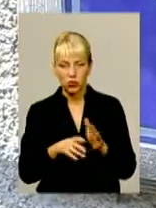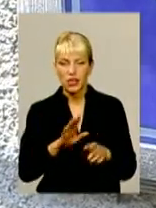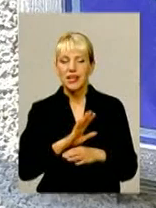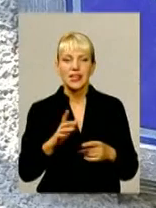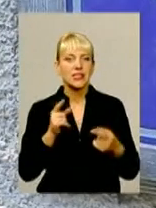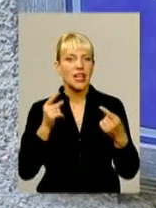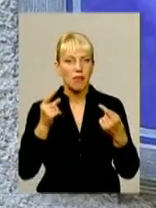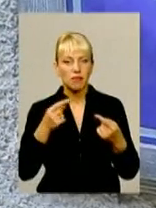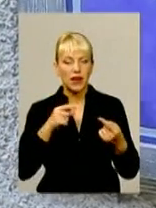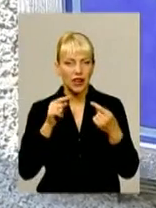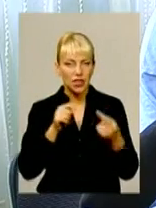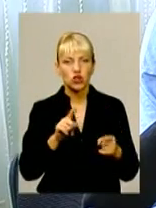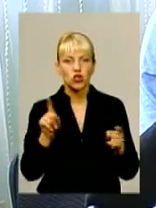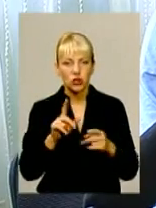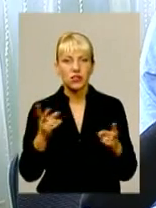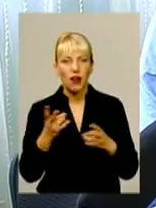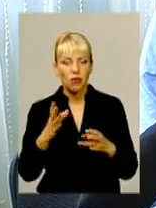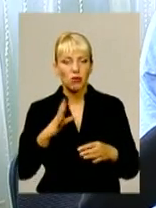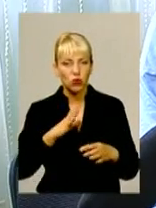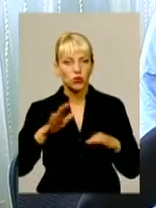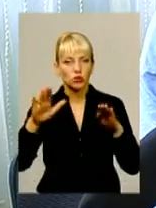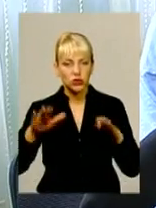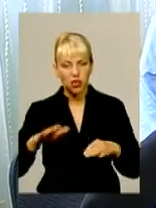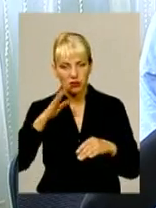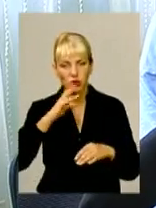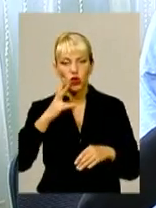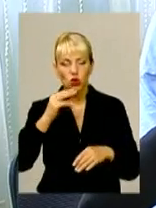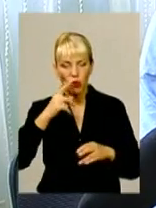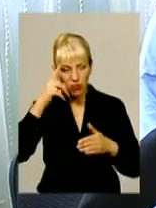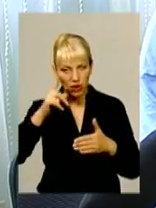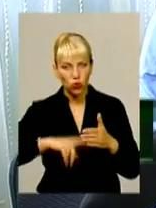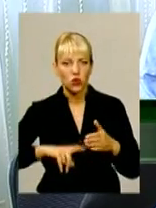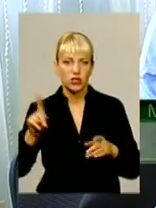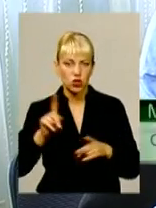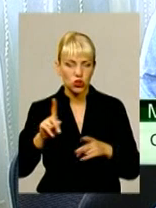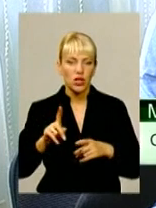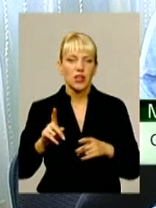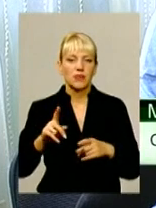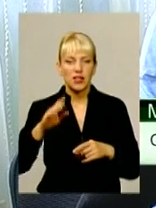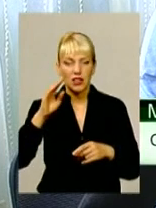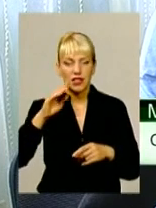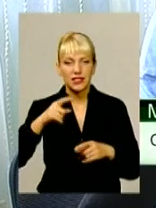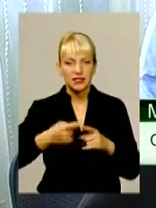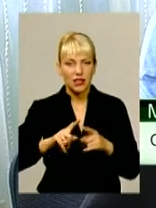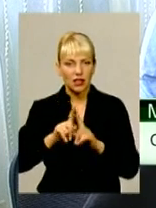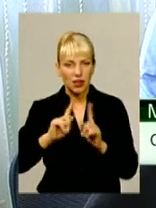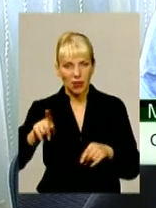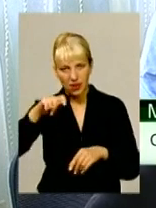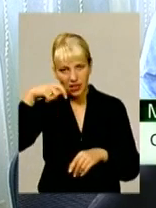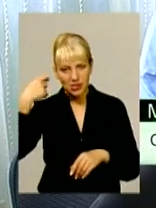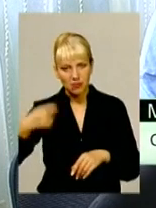приспускати. Проте переконаний, у всьому винна аномальна спека. Ці рибаки, які там колись за ним рибачили,